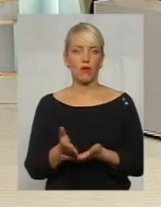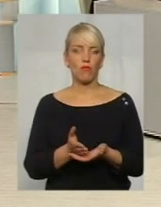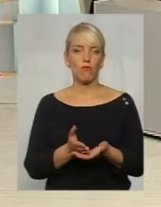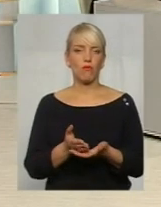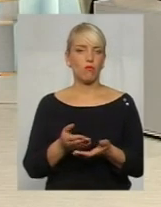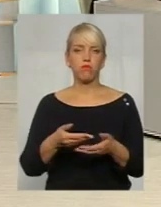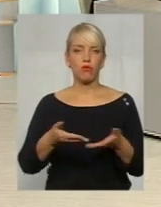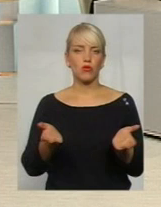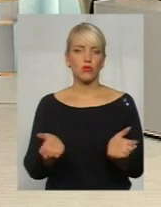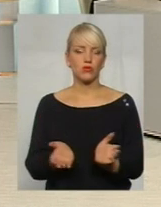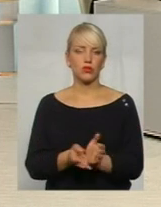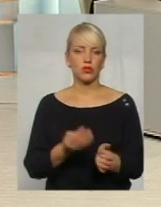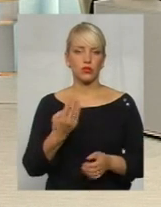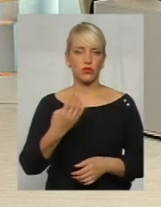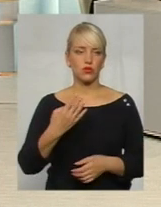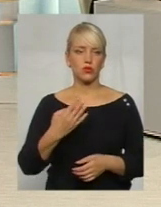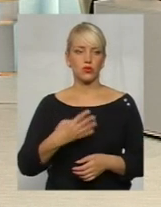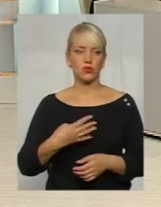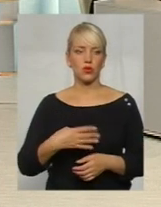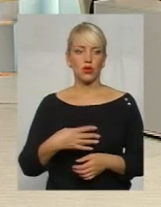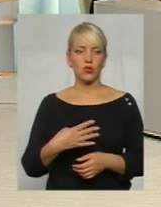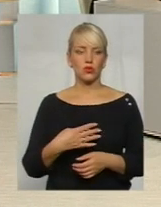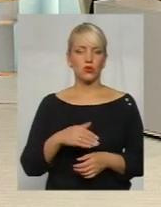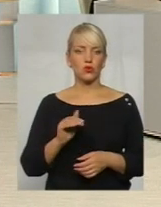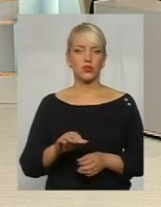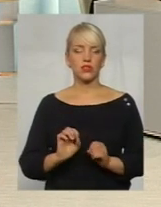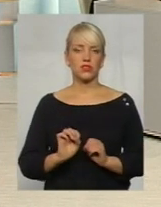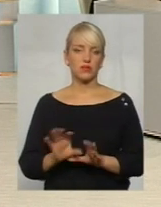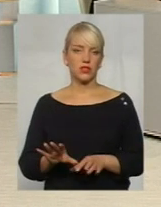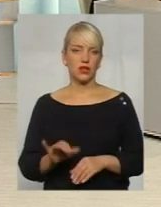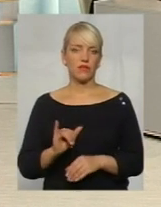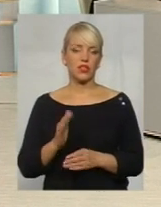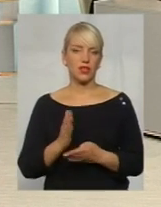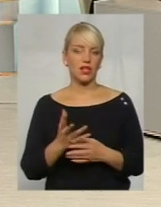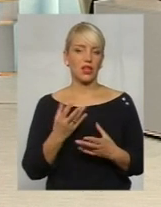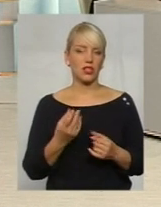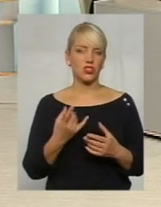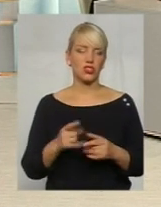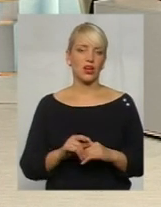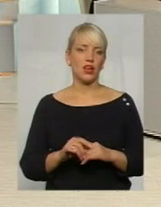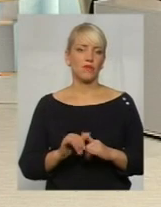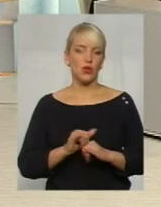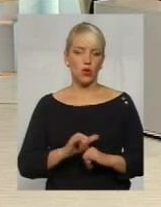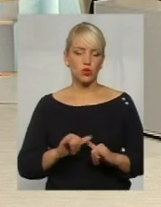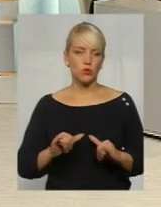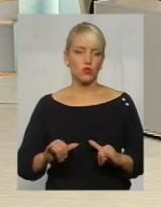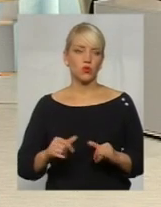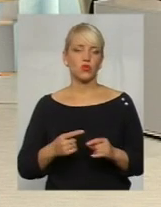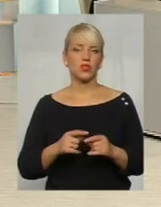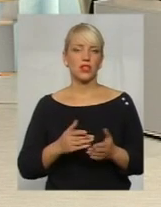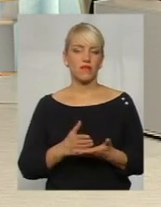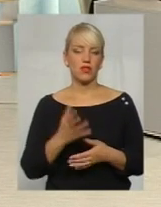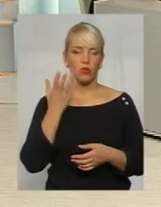я не помиляю, 40 тисяч. І ще є такий розповсюджений вид, коли приходять до